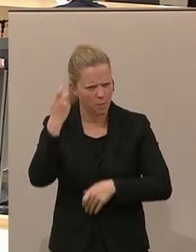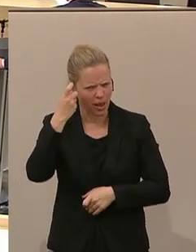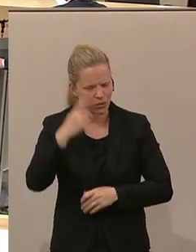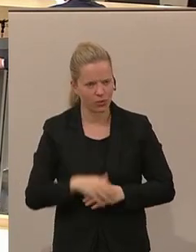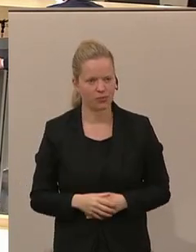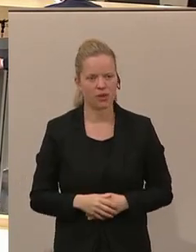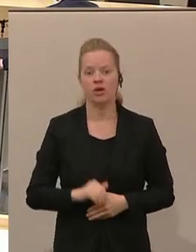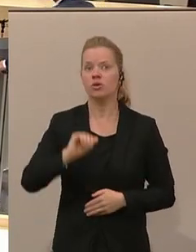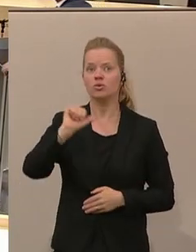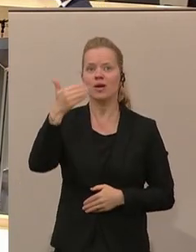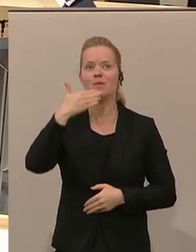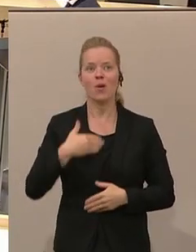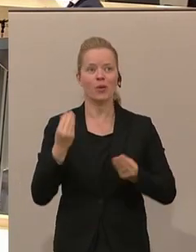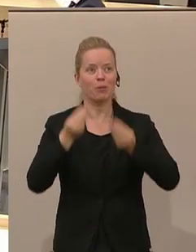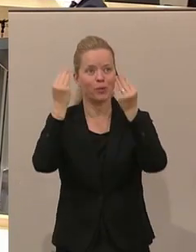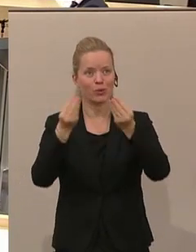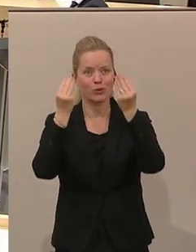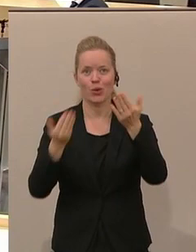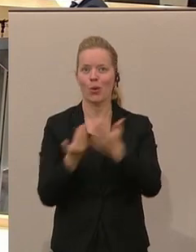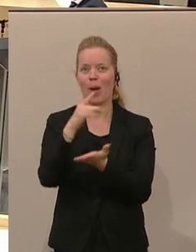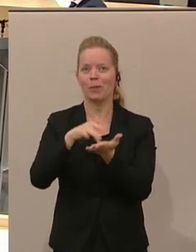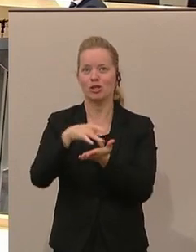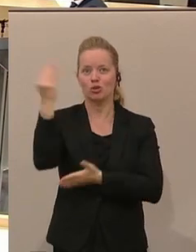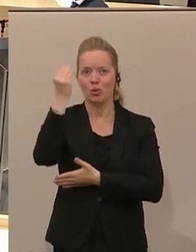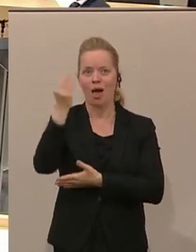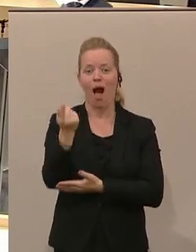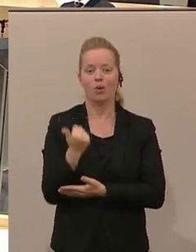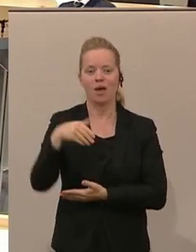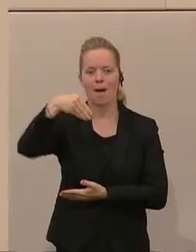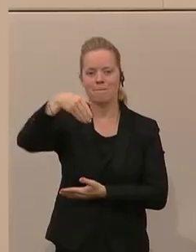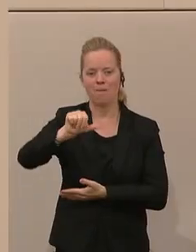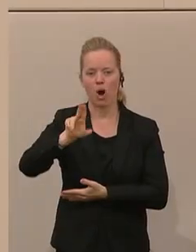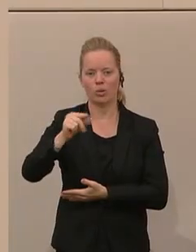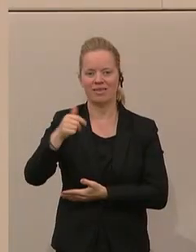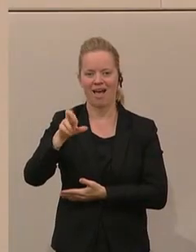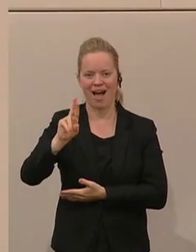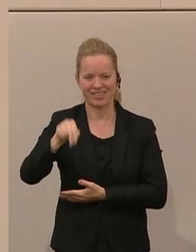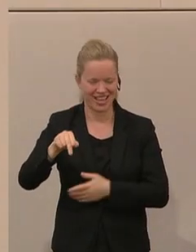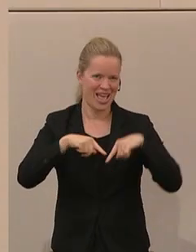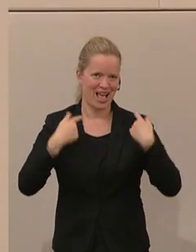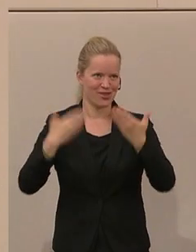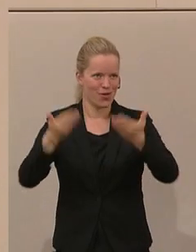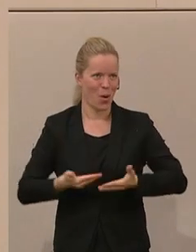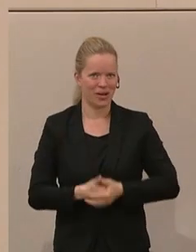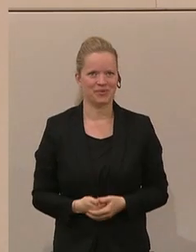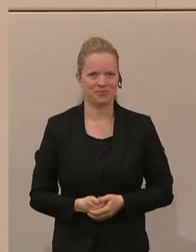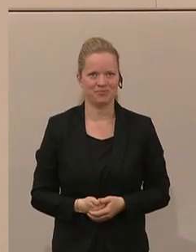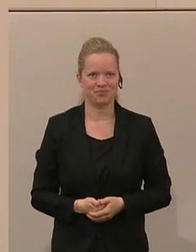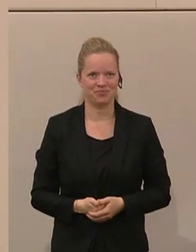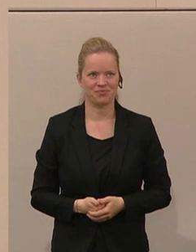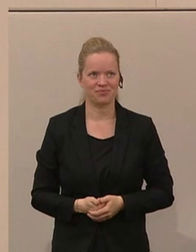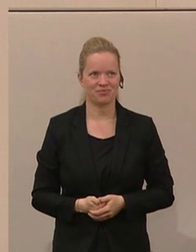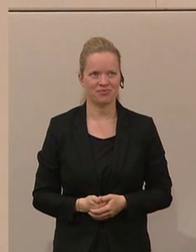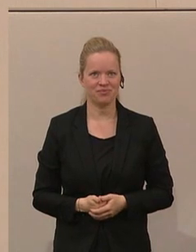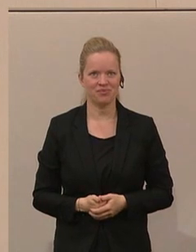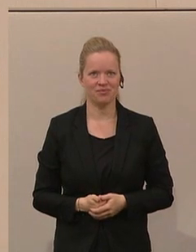Mittelschule Martin recht herzlich bei uns begrüßen, wo sich auch Familienangehörige